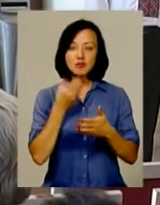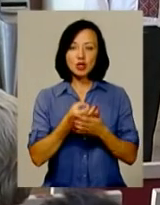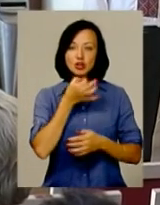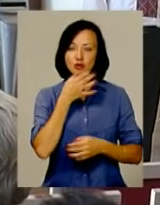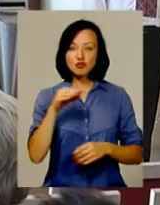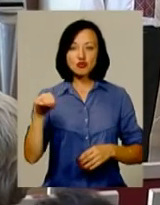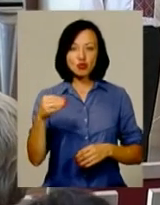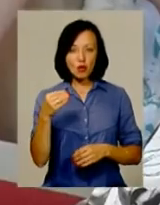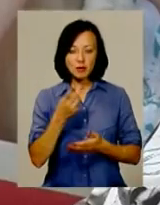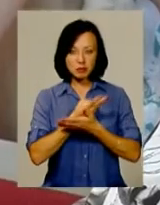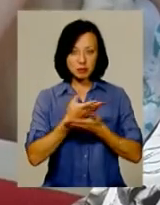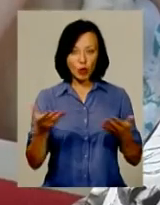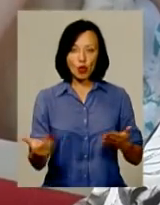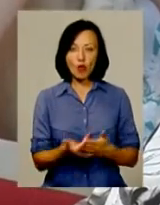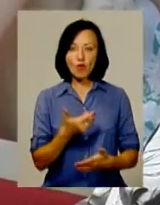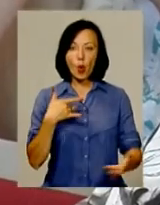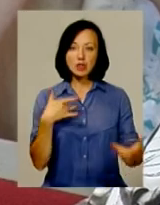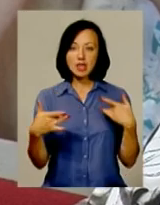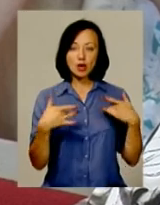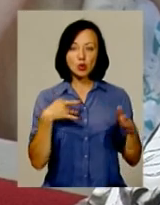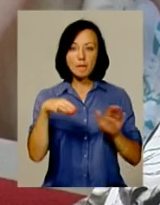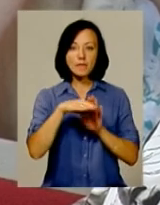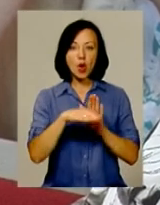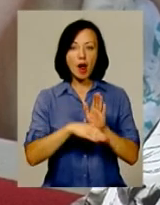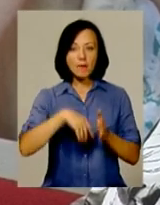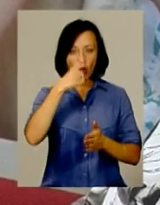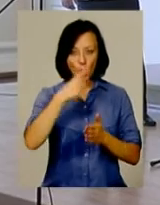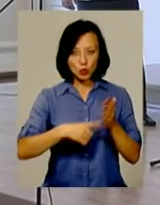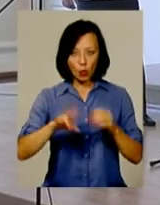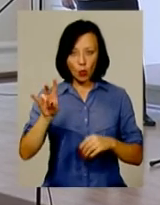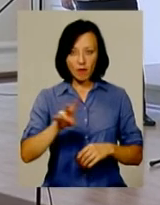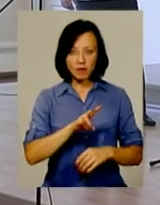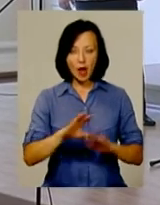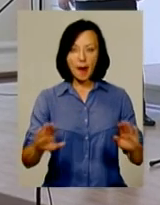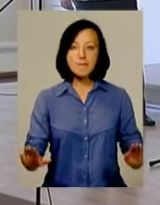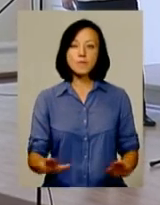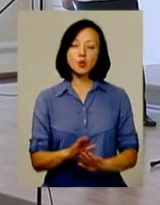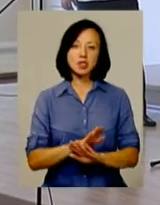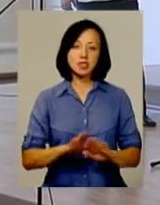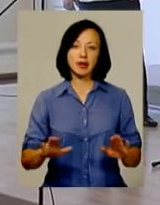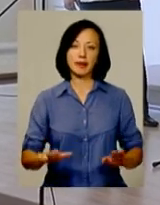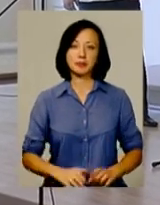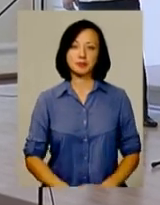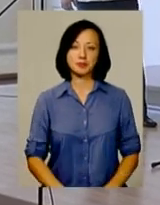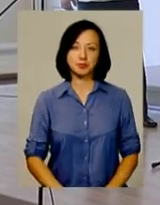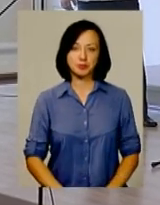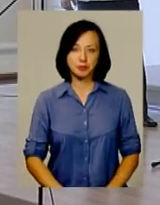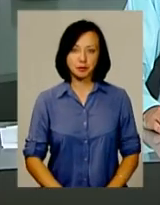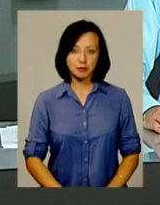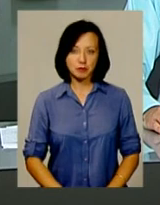У жовтні вони представлять нову концертну програму духовної музики. Анна Михайловська, Юрій Чорний для інформаційного випуску.